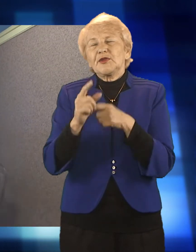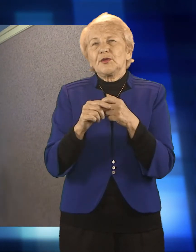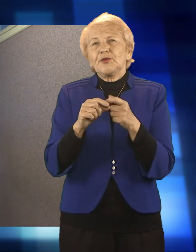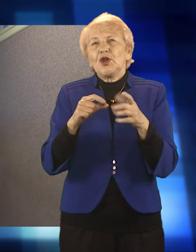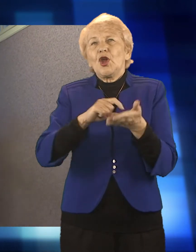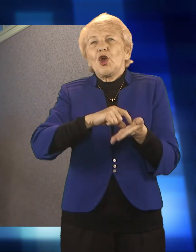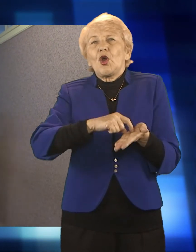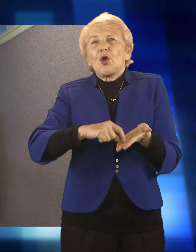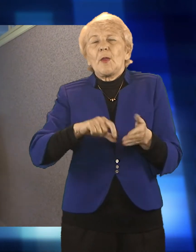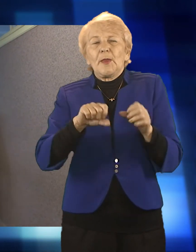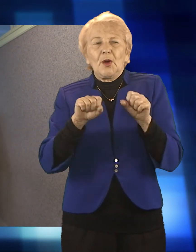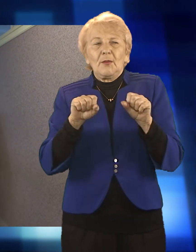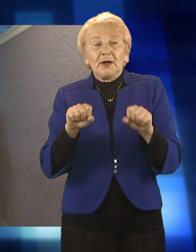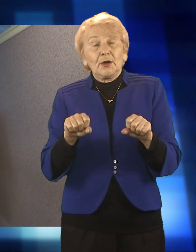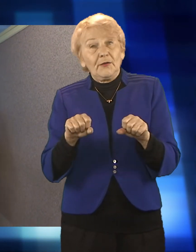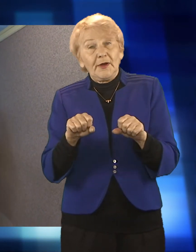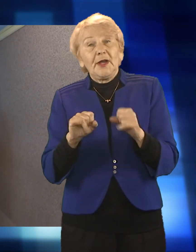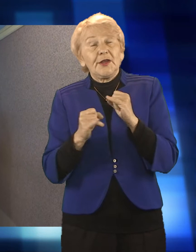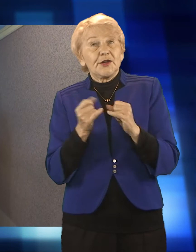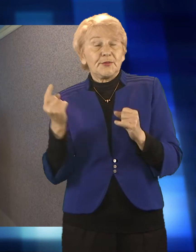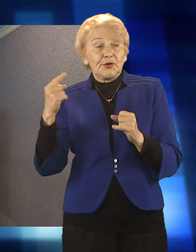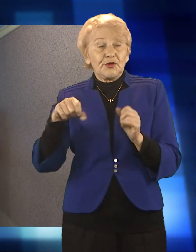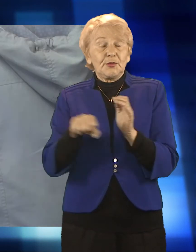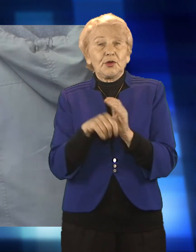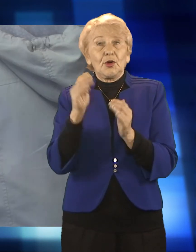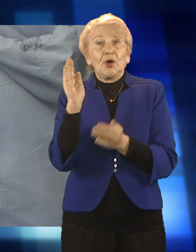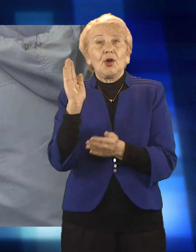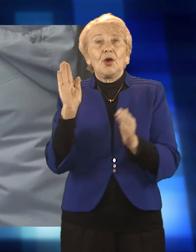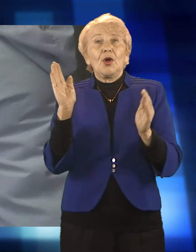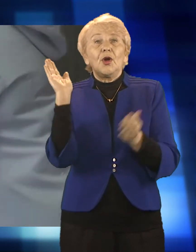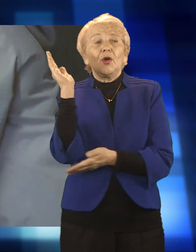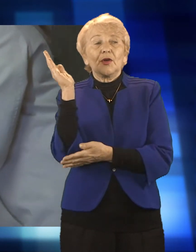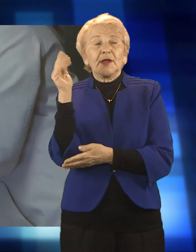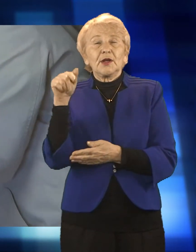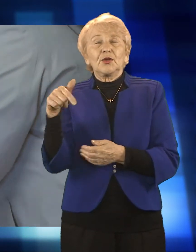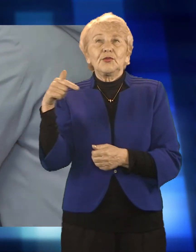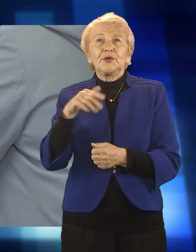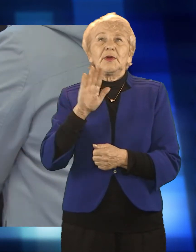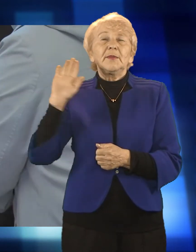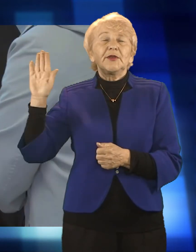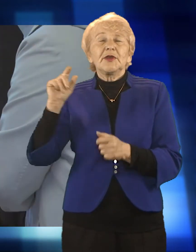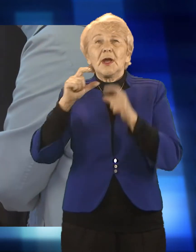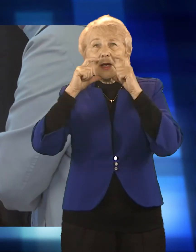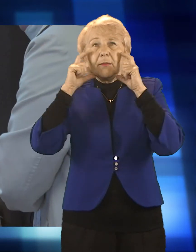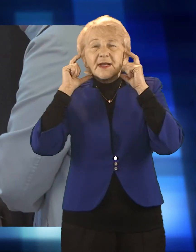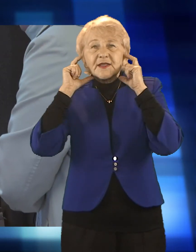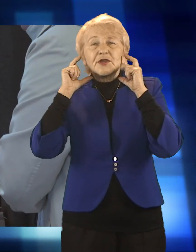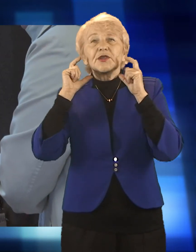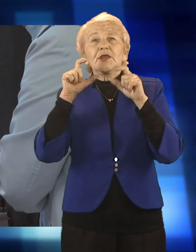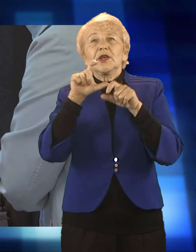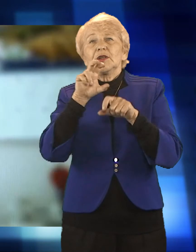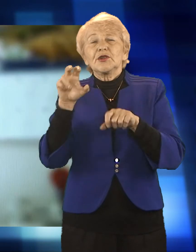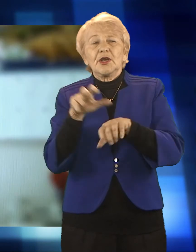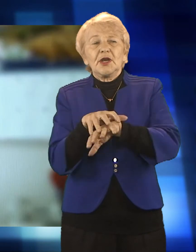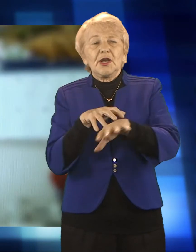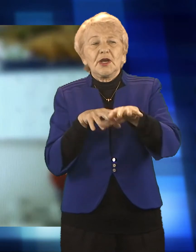rękawiczek nie posiadają, każdy otrzymuje jednorazowy długopis. Oczywiście my staramy się tak samo instruować Państwa, aby były zachowywane